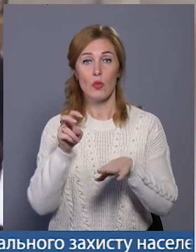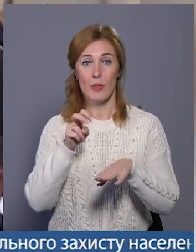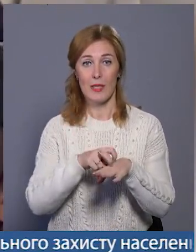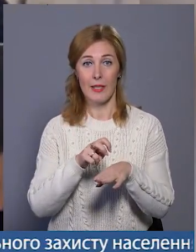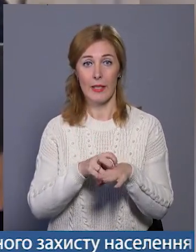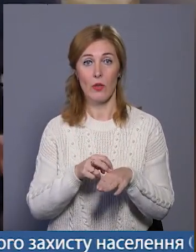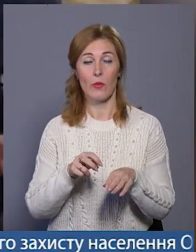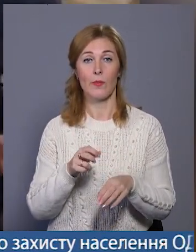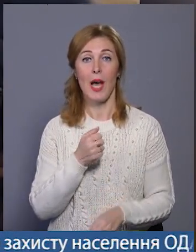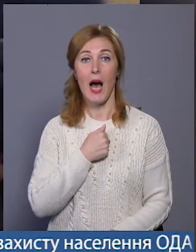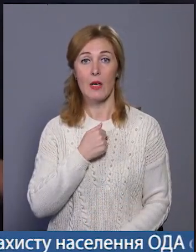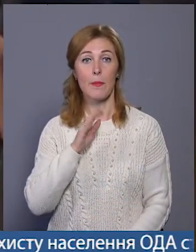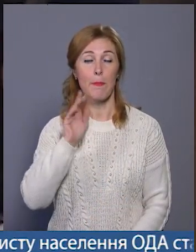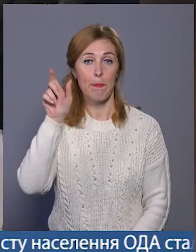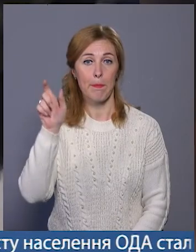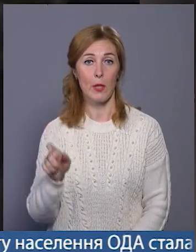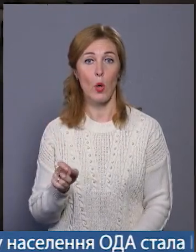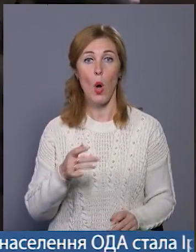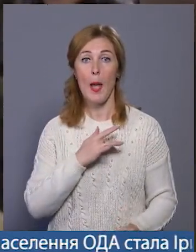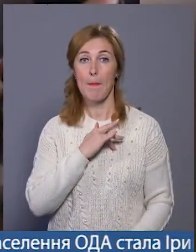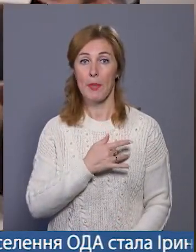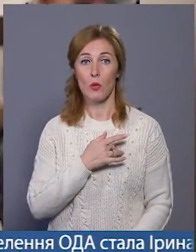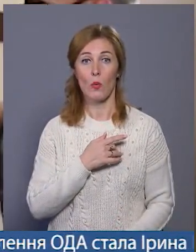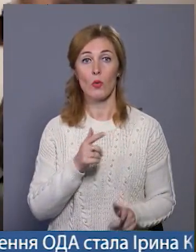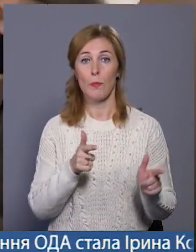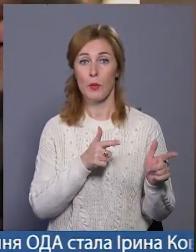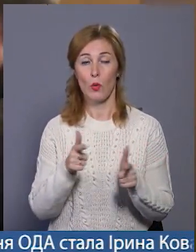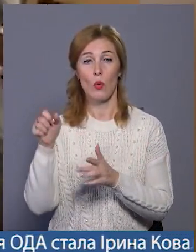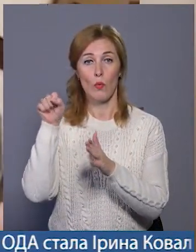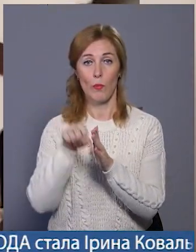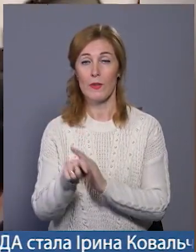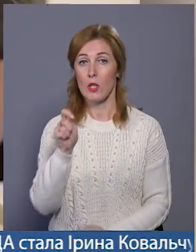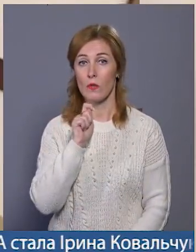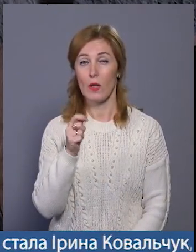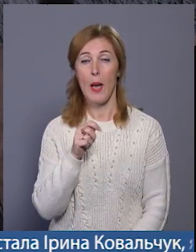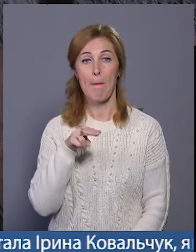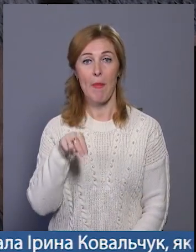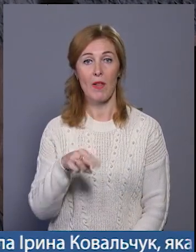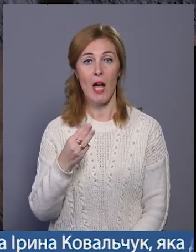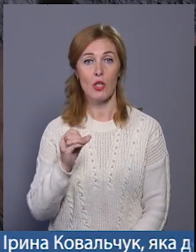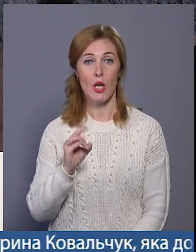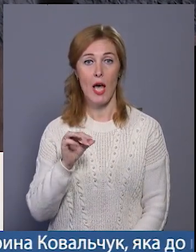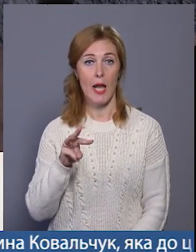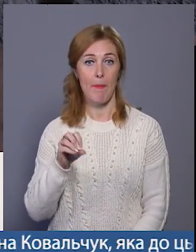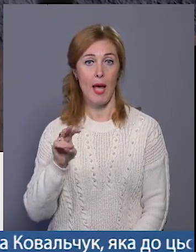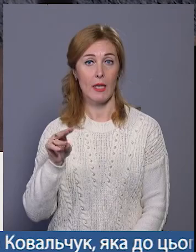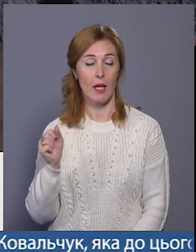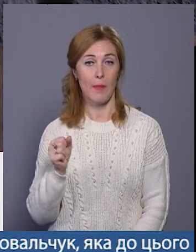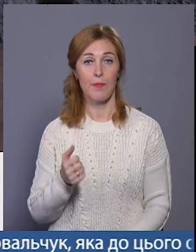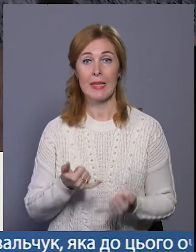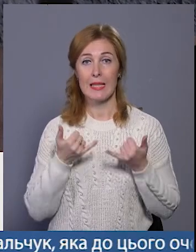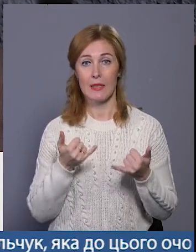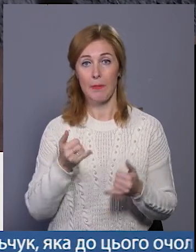Кузьменко та армійкою Яною Дугар підозрюють у підготовці вбивства журналіста Павла Шеремета. Тепер Андрій